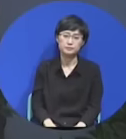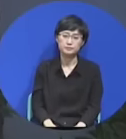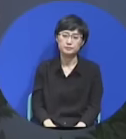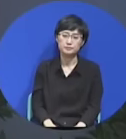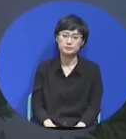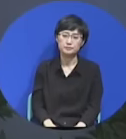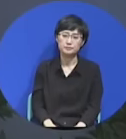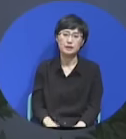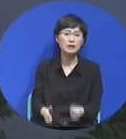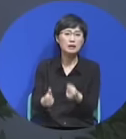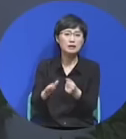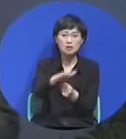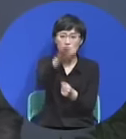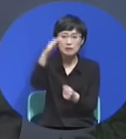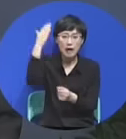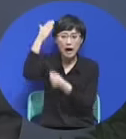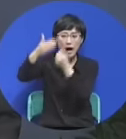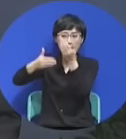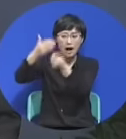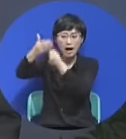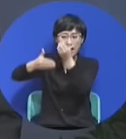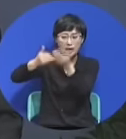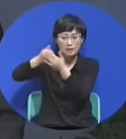그러니까 하나님의 관심 아시겠습니까?